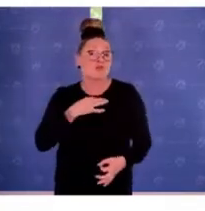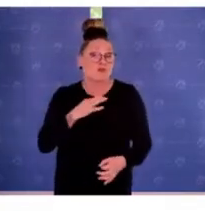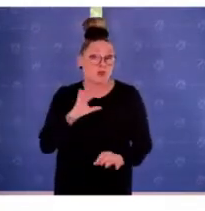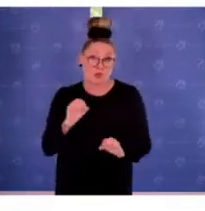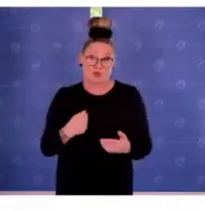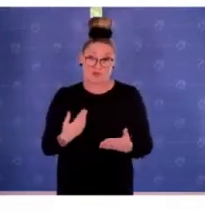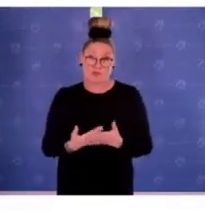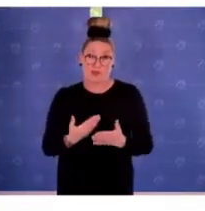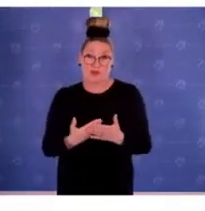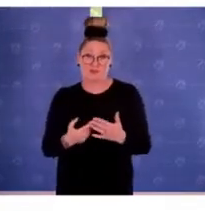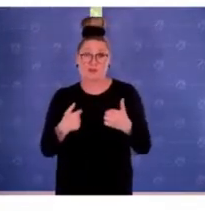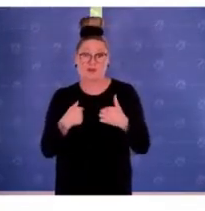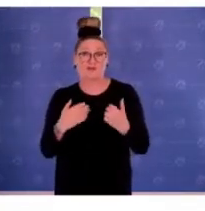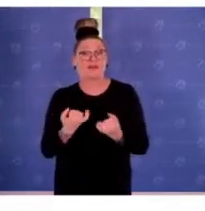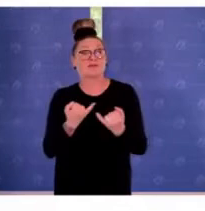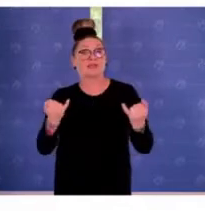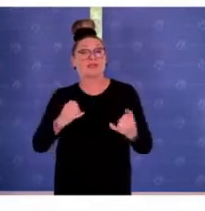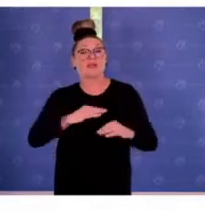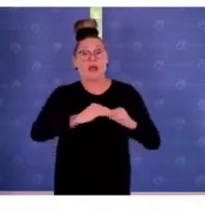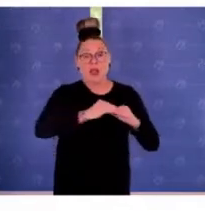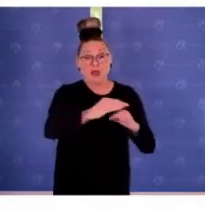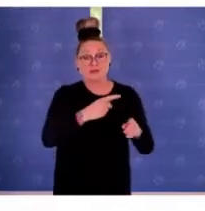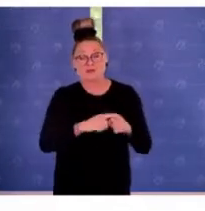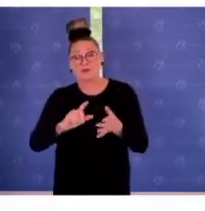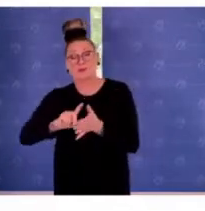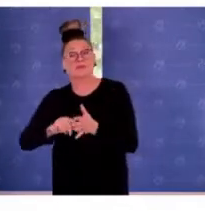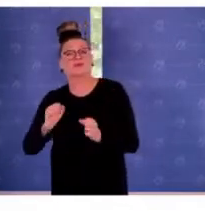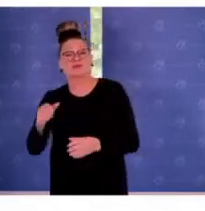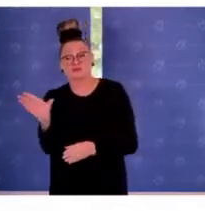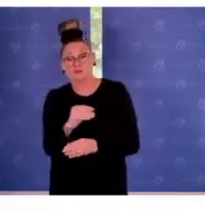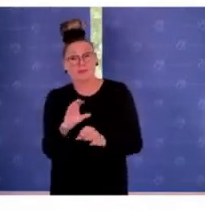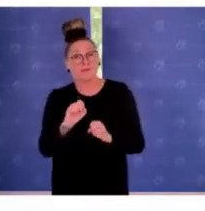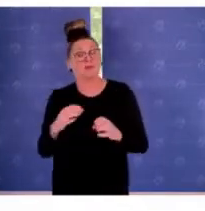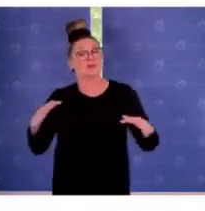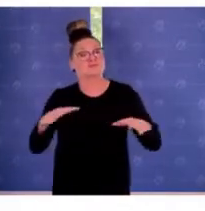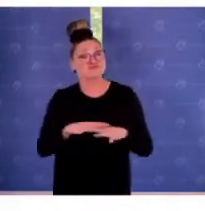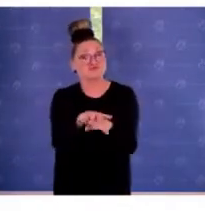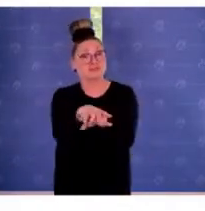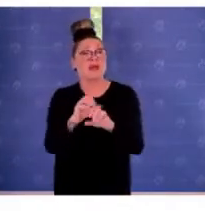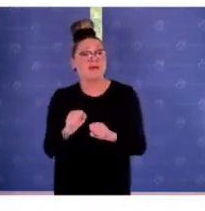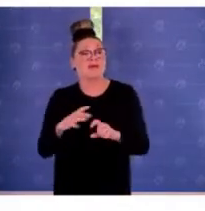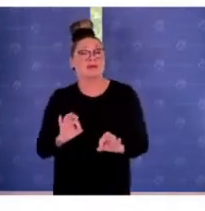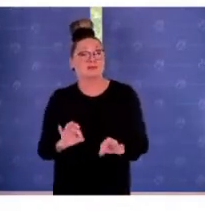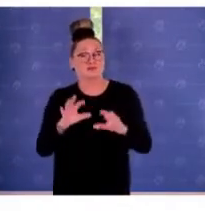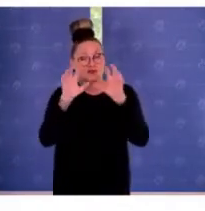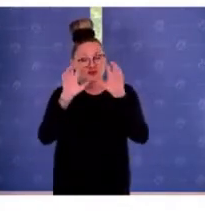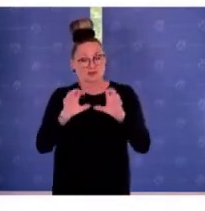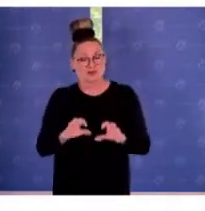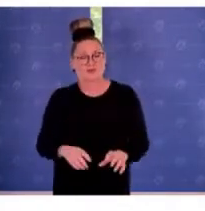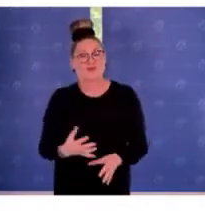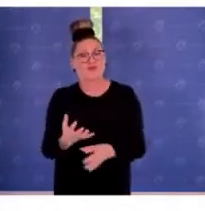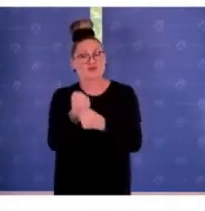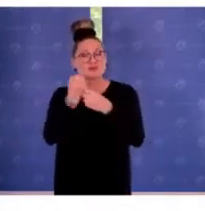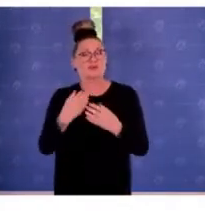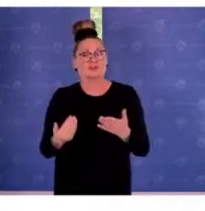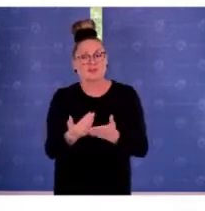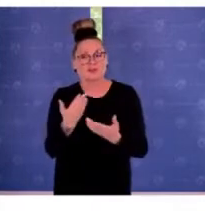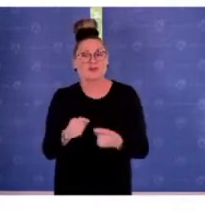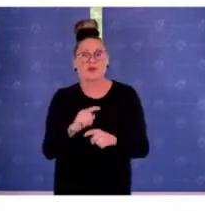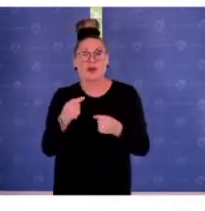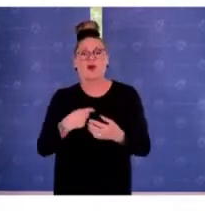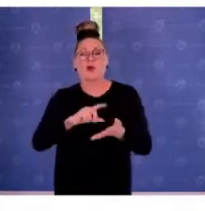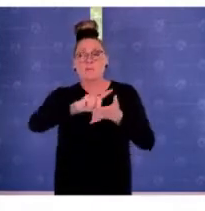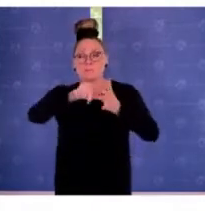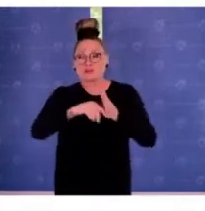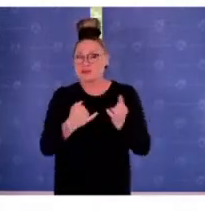Beispiel, das zeigt, wie Senat, also Land und Bezirk zusammenwirken können. Dass bestimmte Strukturelemente geschaffen werden und auf bezirklicher Ebene